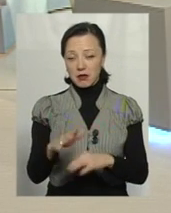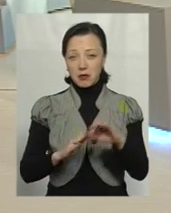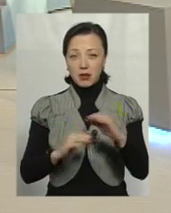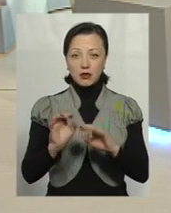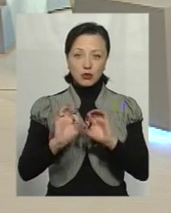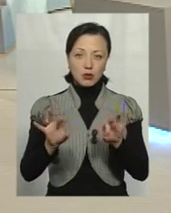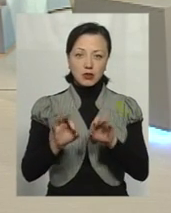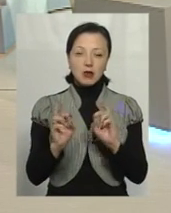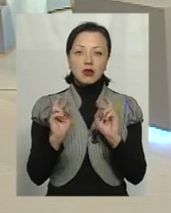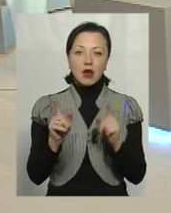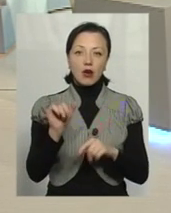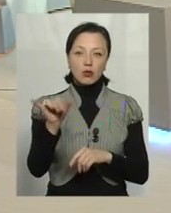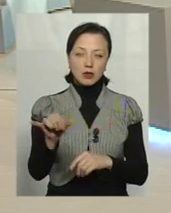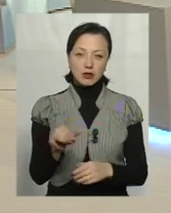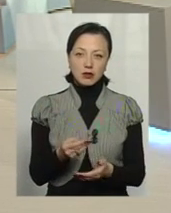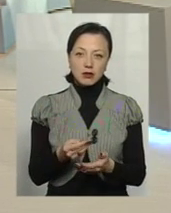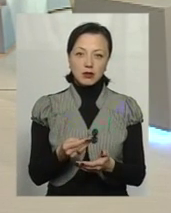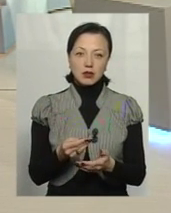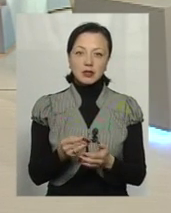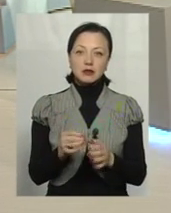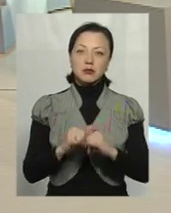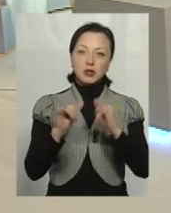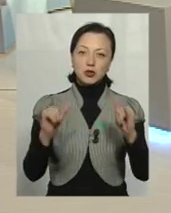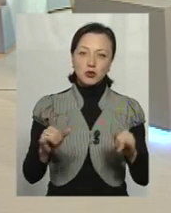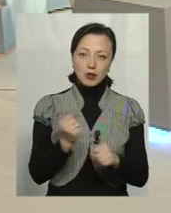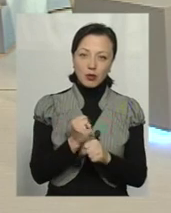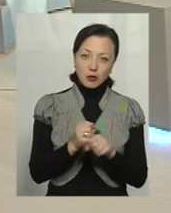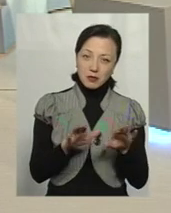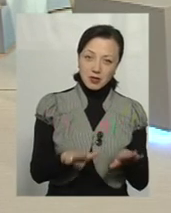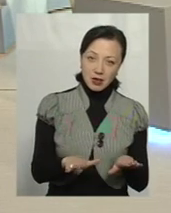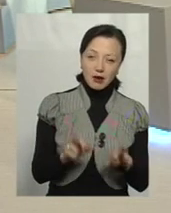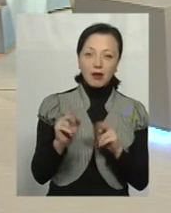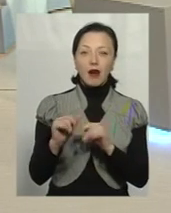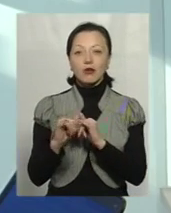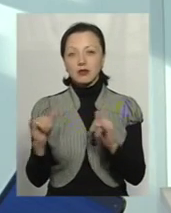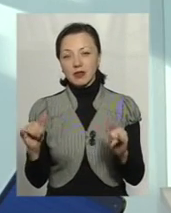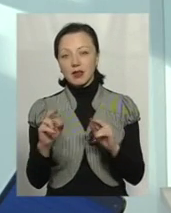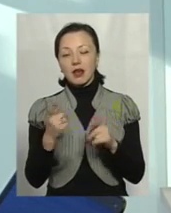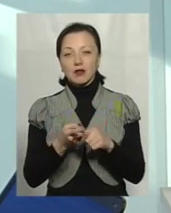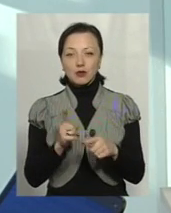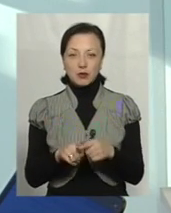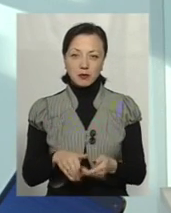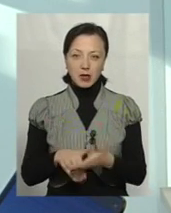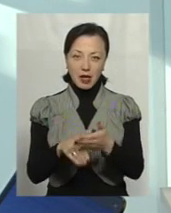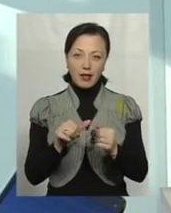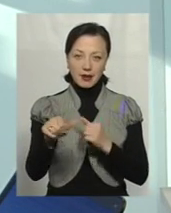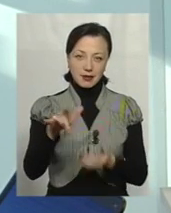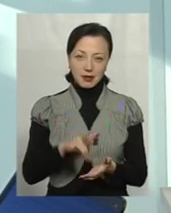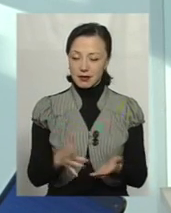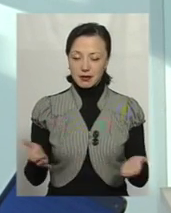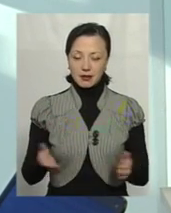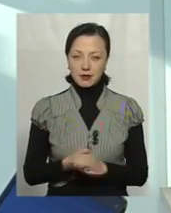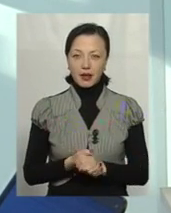розкажуть, як у них ростуть робочі місця, як вони розвиваються, і як цьому сприяє децентралізація.